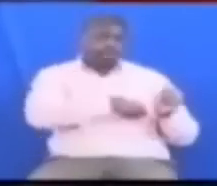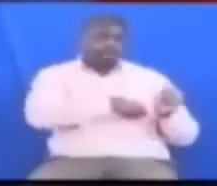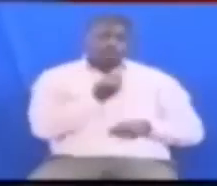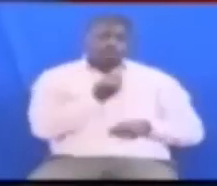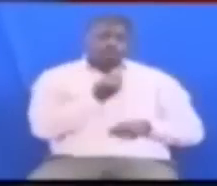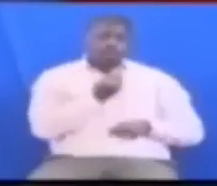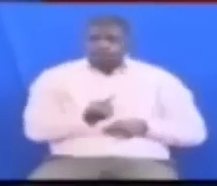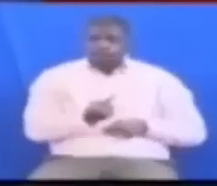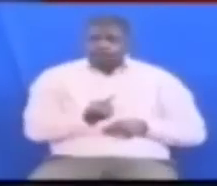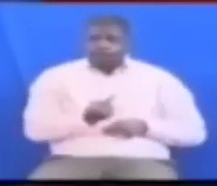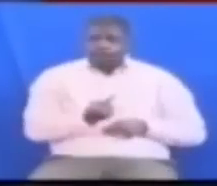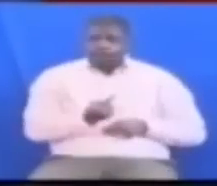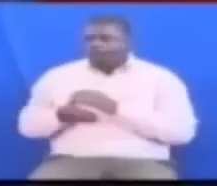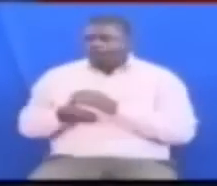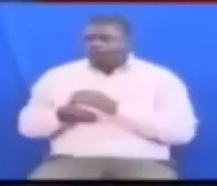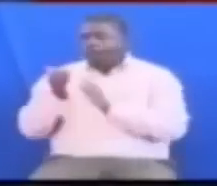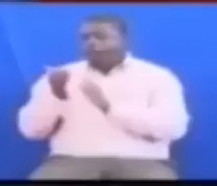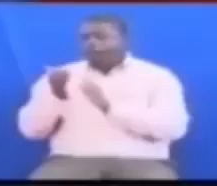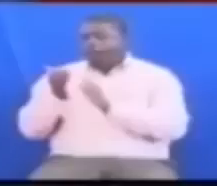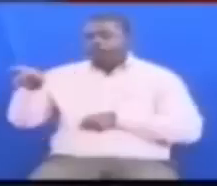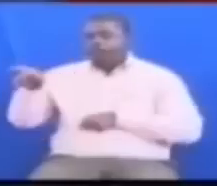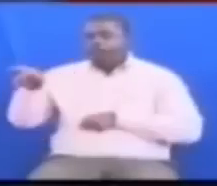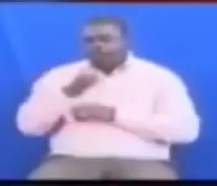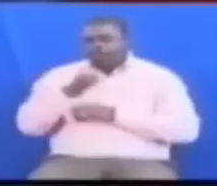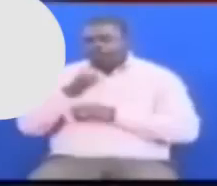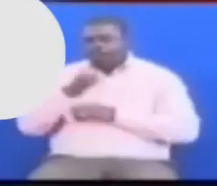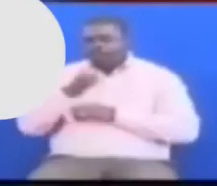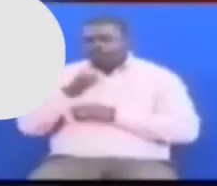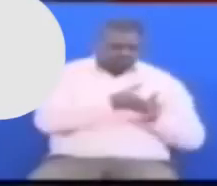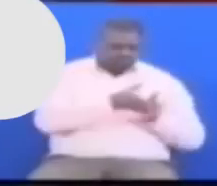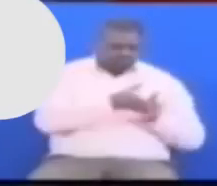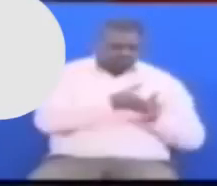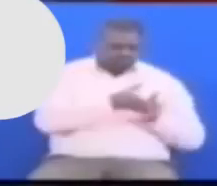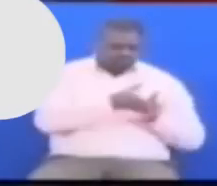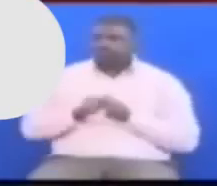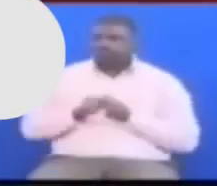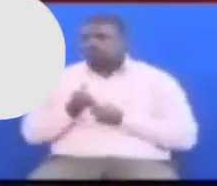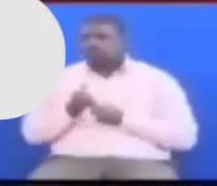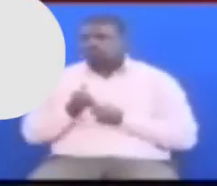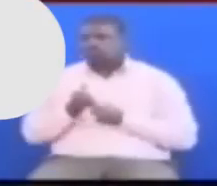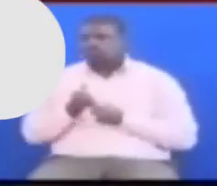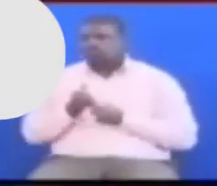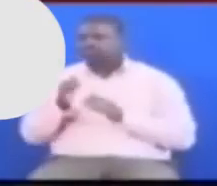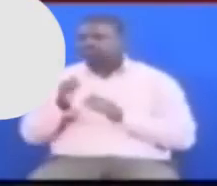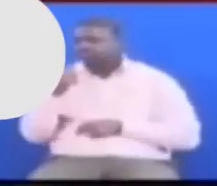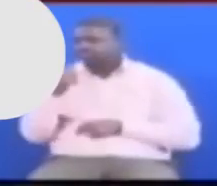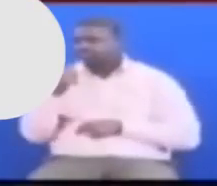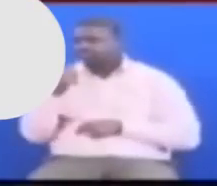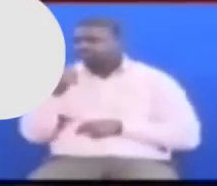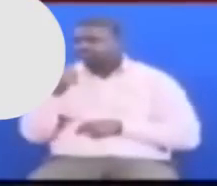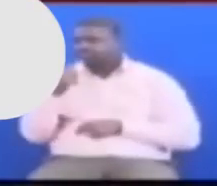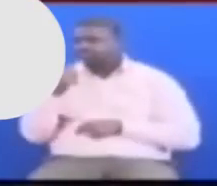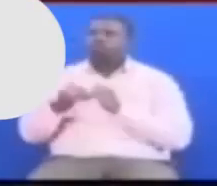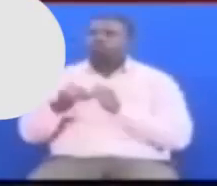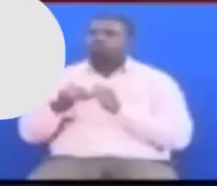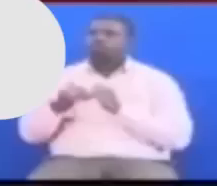ajiri ya ujenzi ya miundombinu pale mtuwara mjini Kujenga mifereji, kujenga shopping mall Tuna shkuru sana tamisemi kwa sababu Imeweza